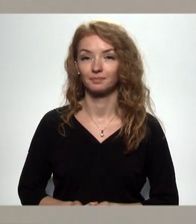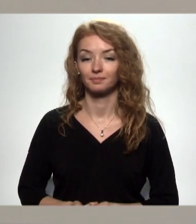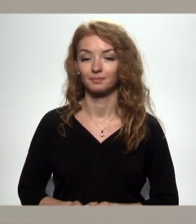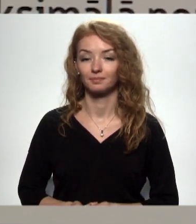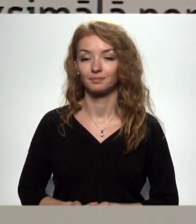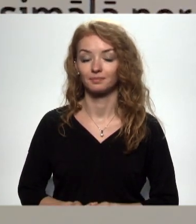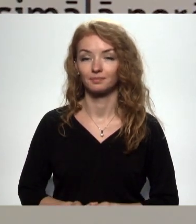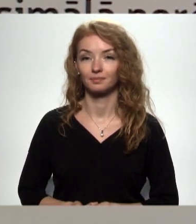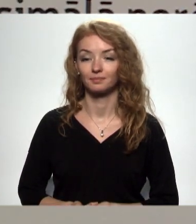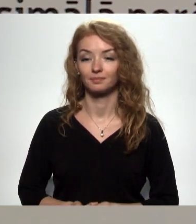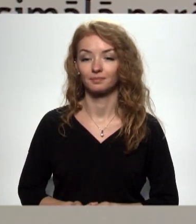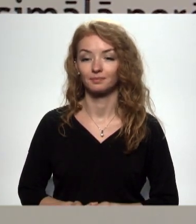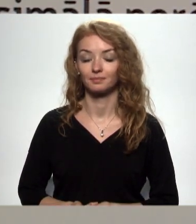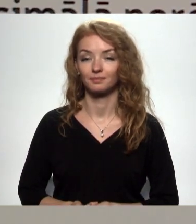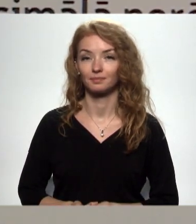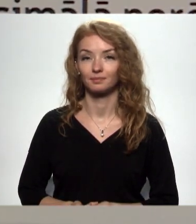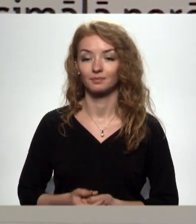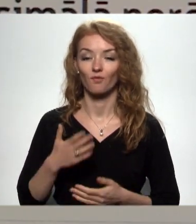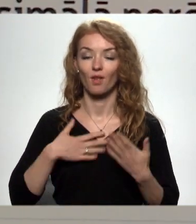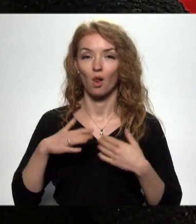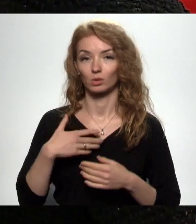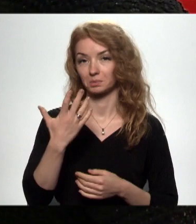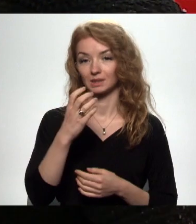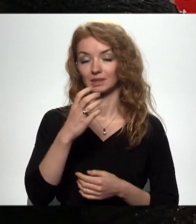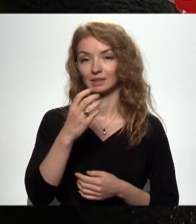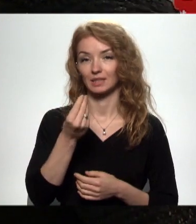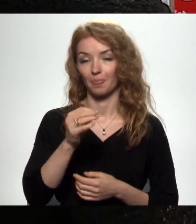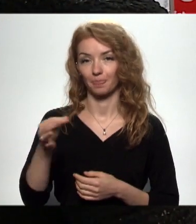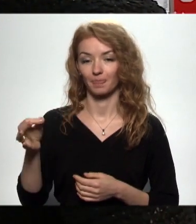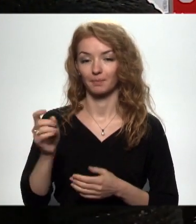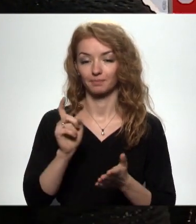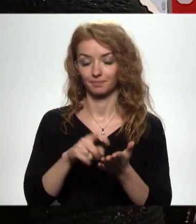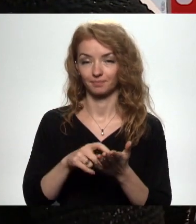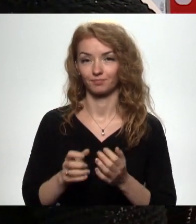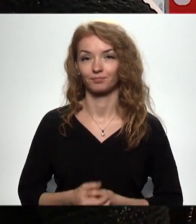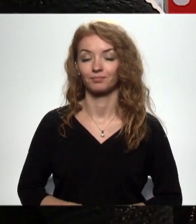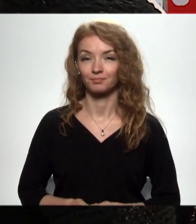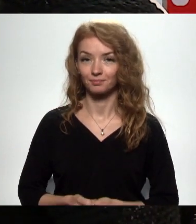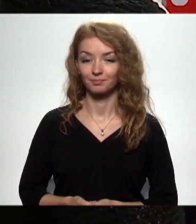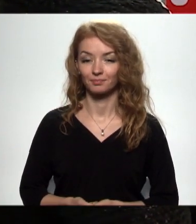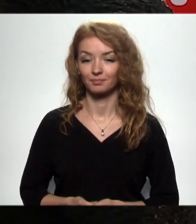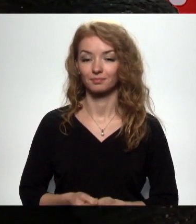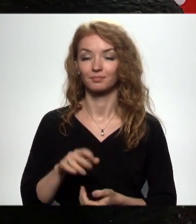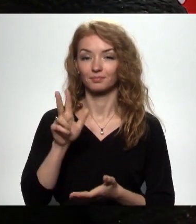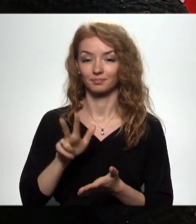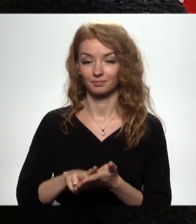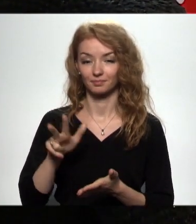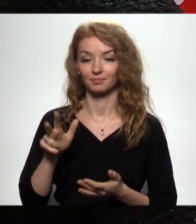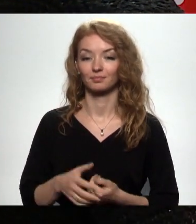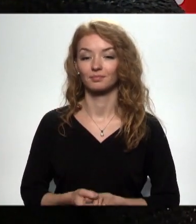Tā. Mainīt summu. Nu, es vēlos piecis centus, piemēram. Piemēram. Apstikrināt.